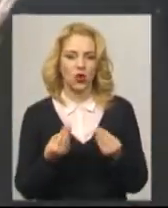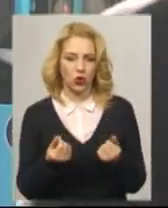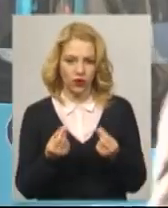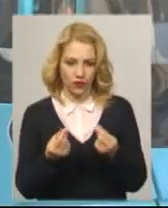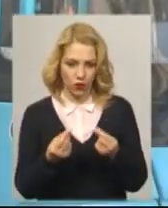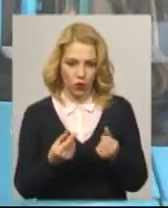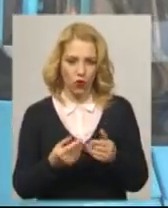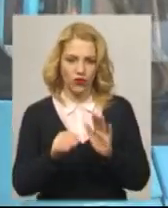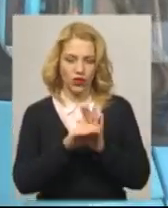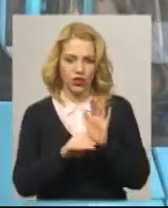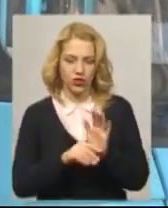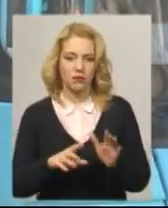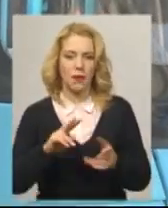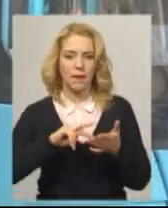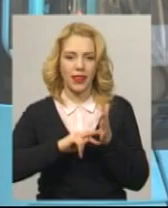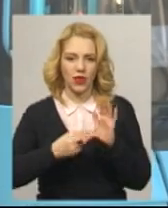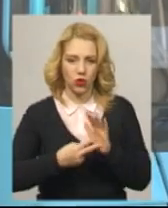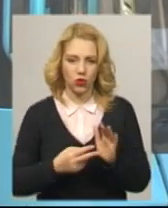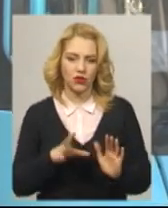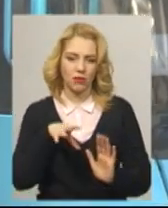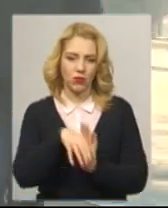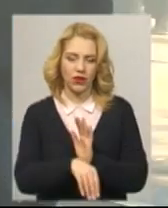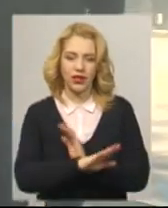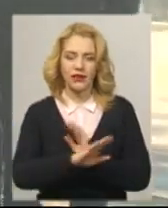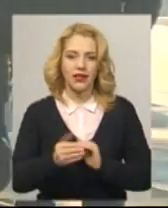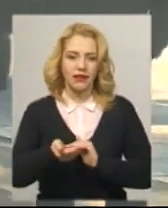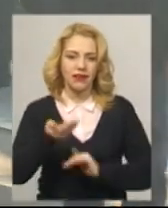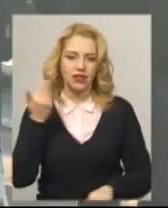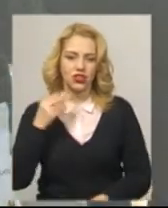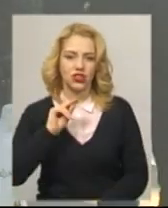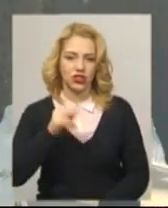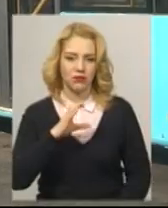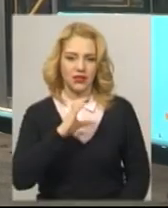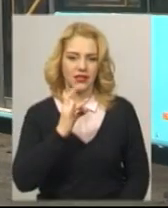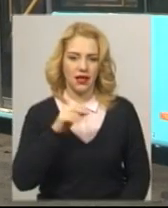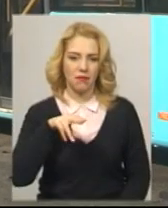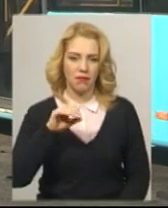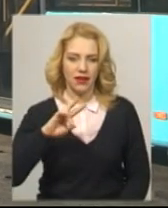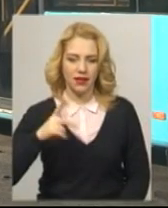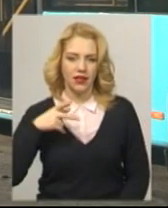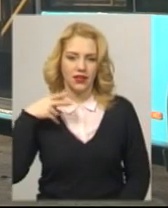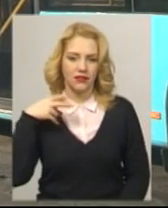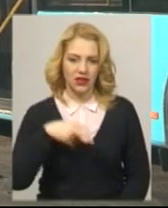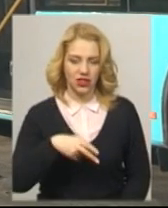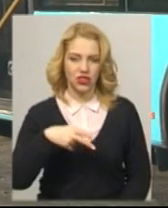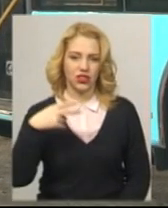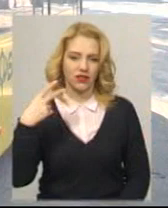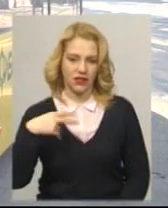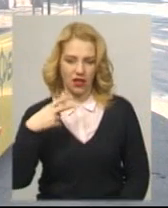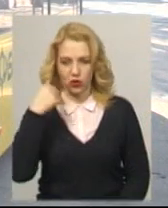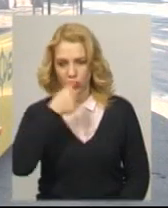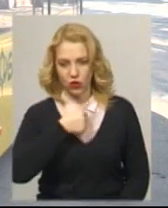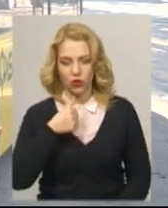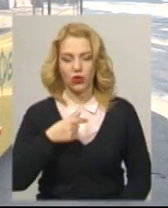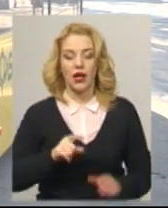планують запровадити не раніше серпня 2020 року, каже директор комунального підприємства «Електротранс» Віктор Паламарчук. З